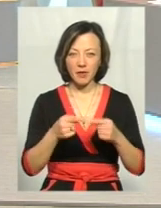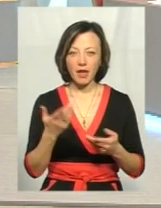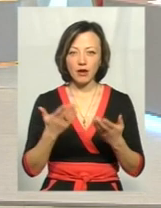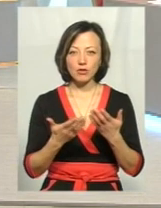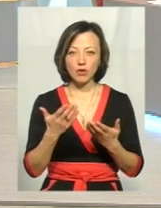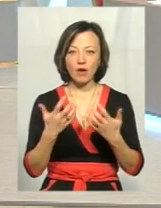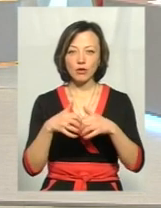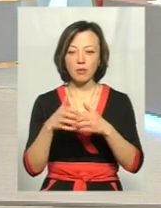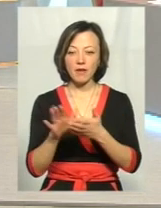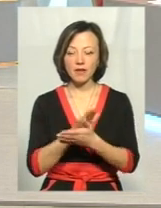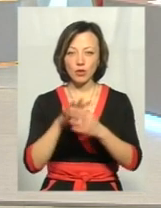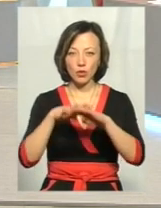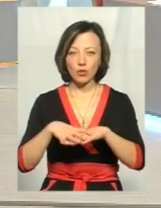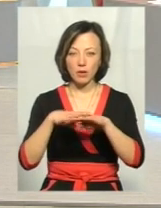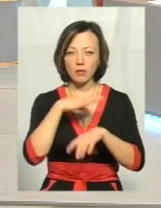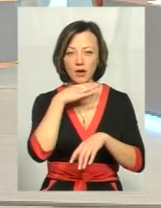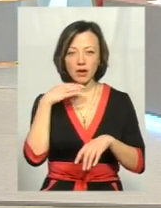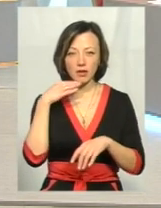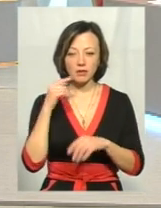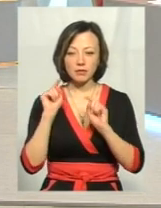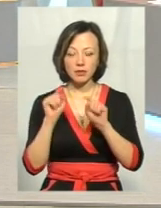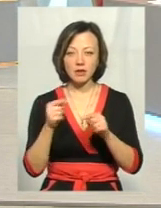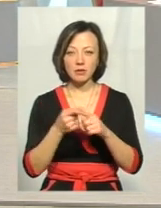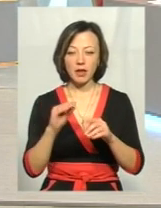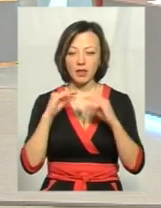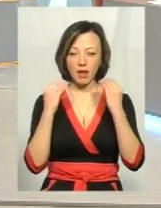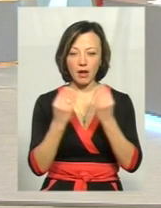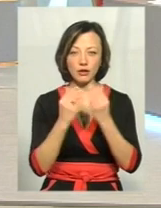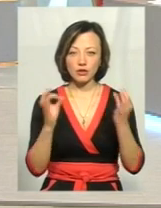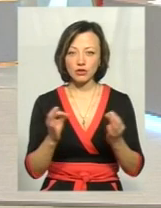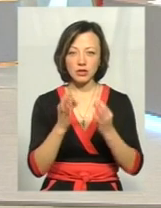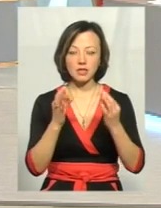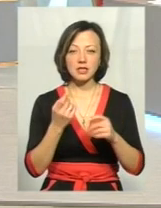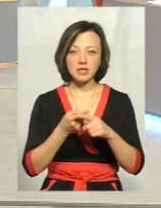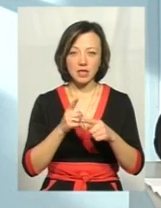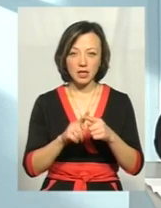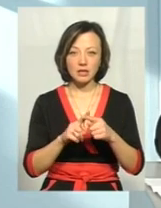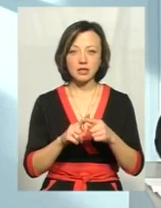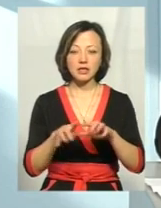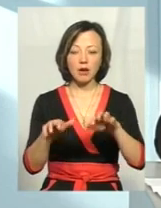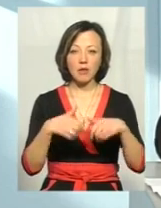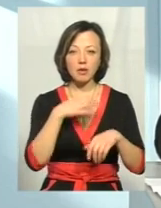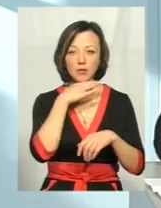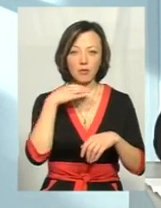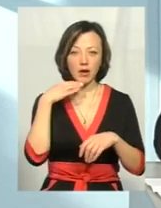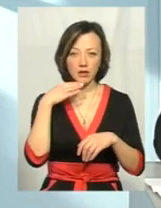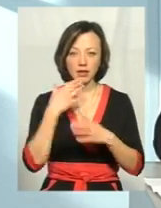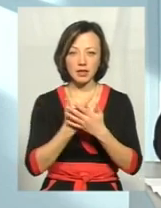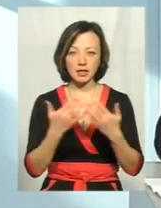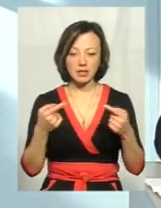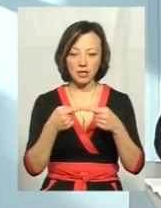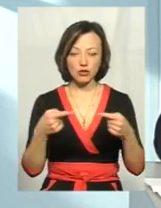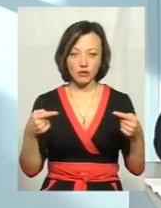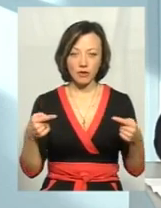автоматі це, щоб ви бачите, в себе багато звертається, а вона ж накипі ніякої не дає, значить вода м'яка, значить в неї забрано багато різних